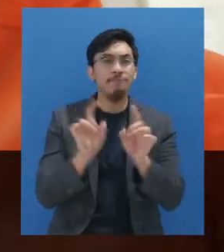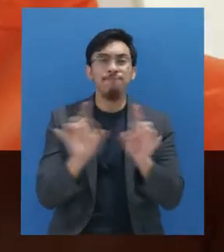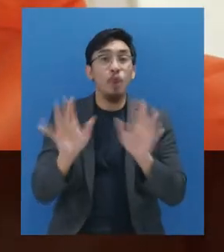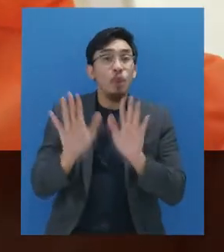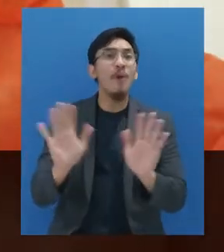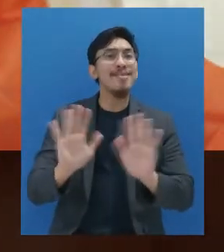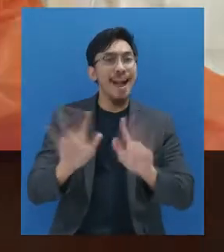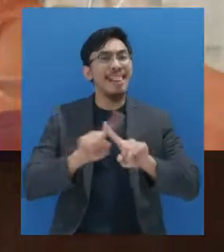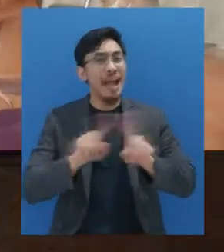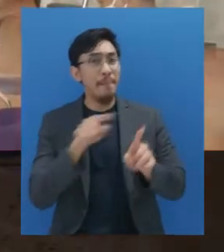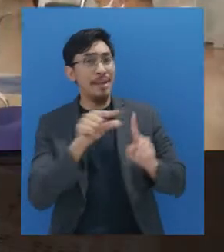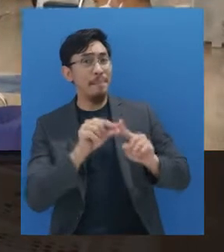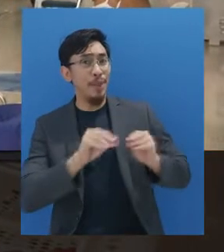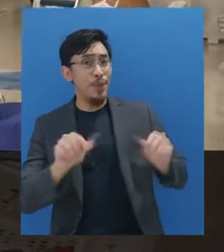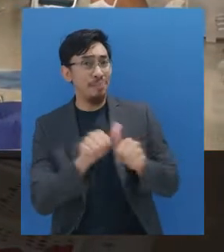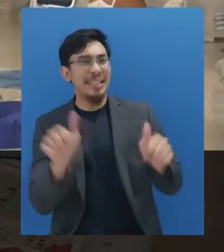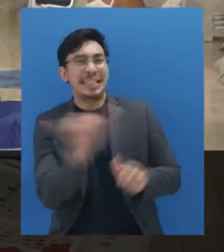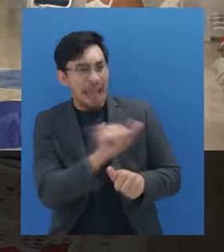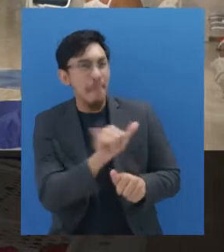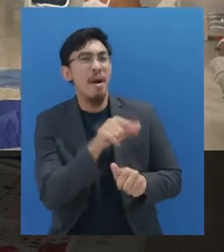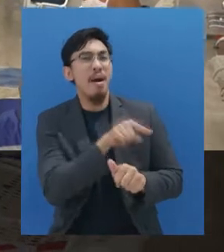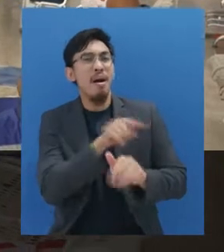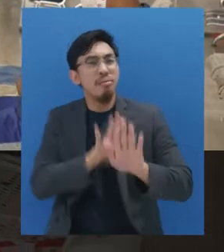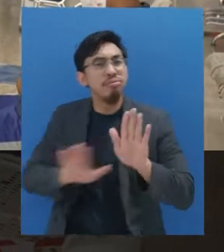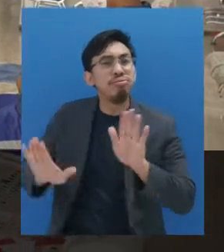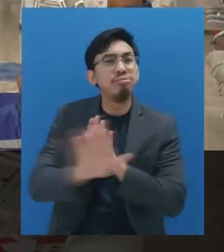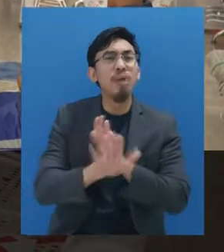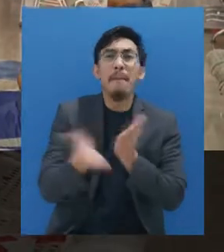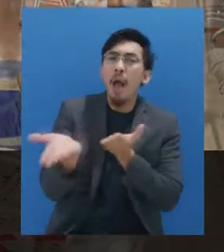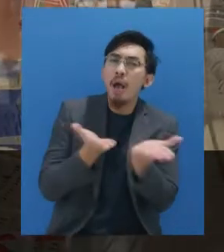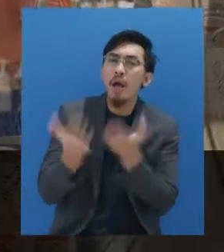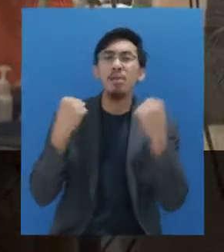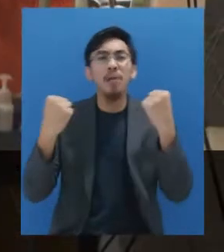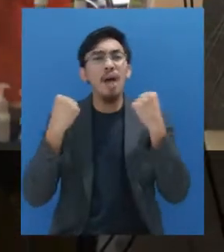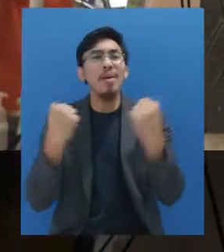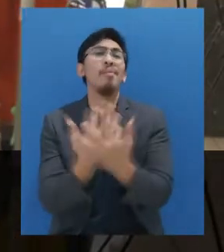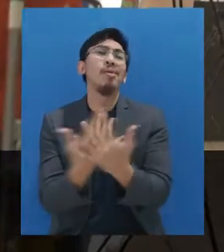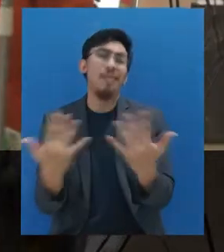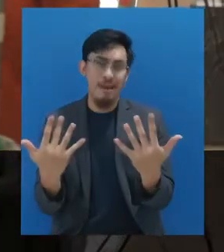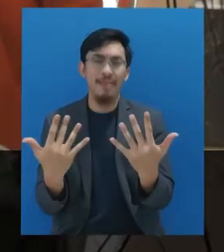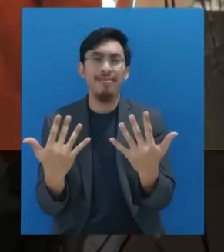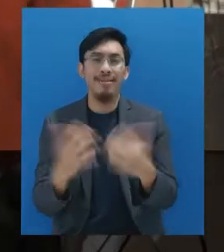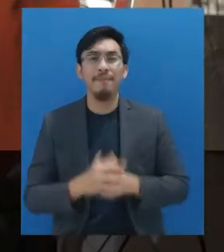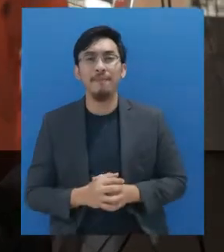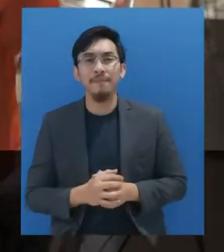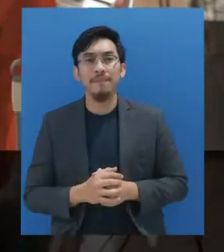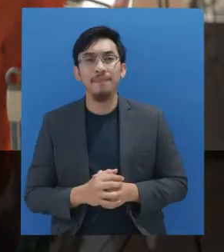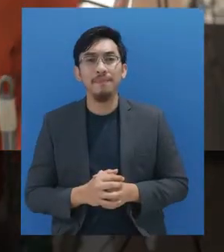medis lainnya, para petugas kebersihan juga merupakan garda terdepan pelayanan kesehatan bagi masyarakat.